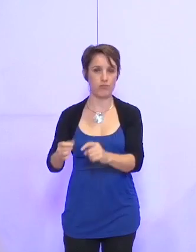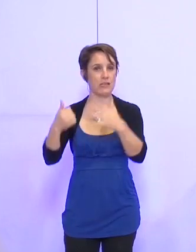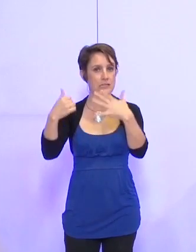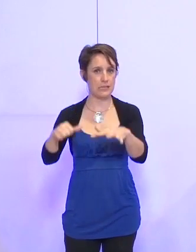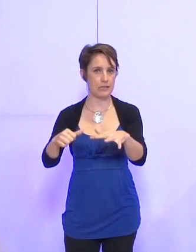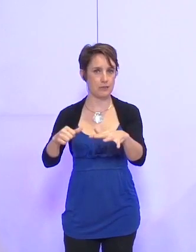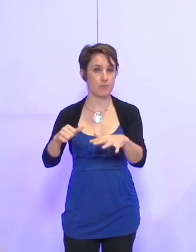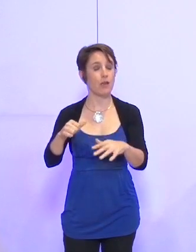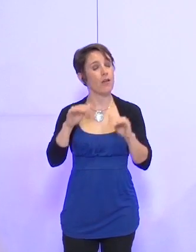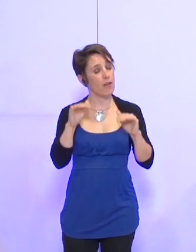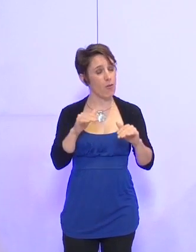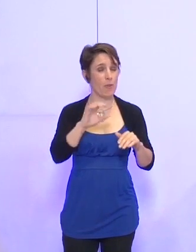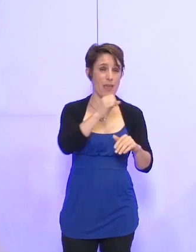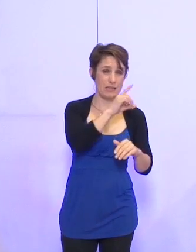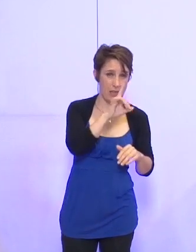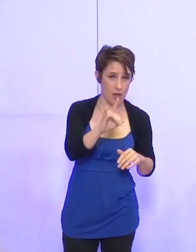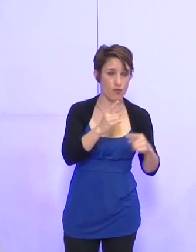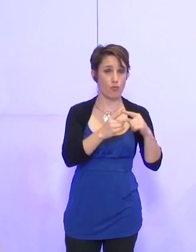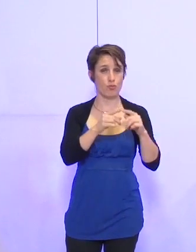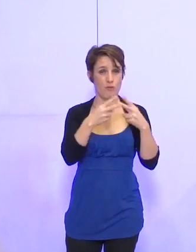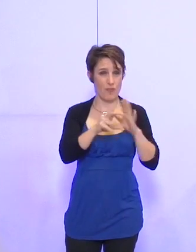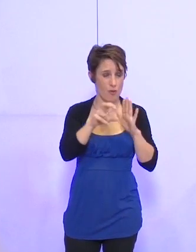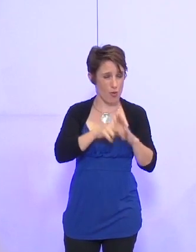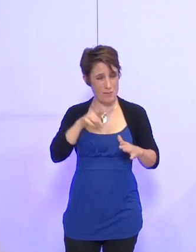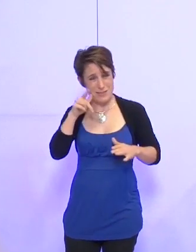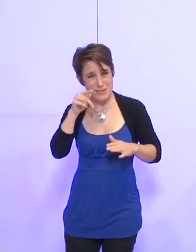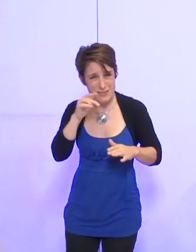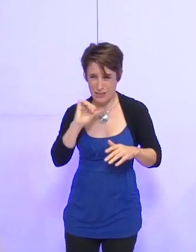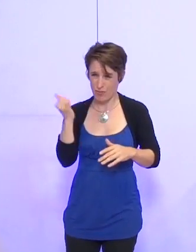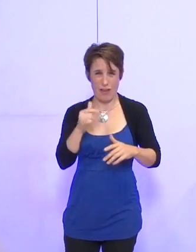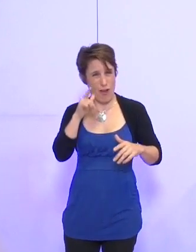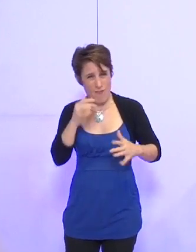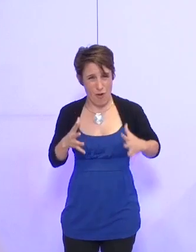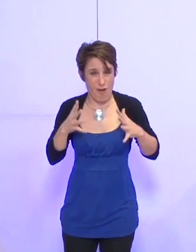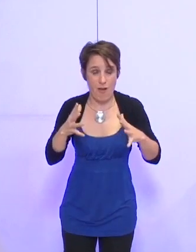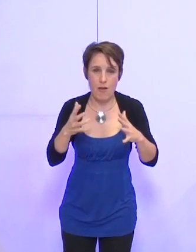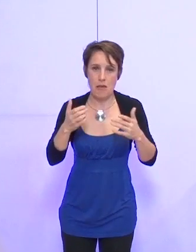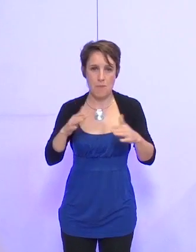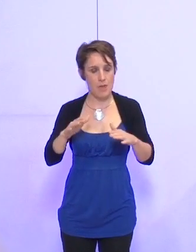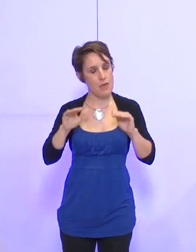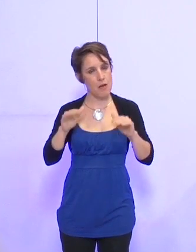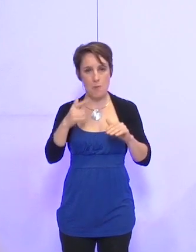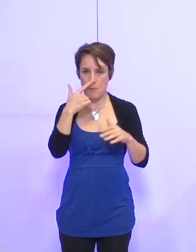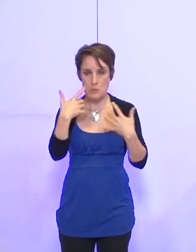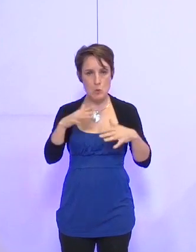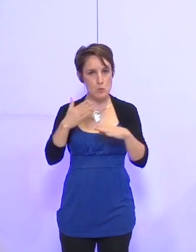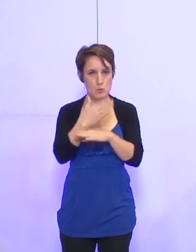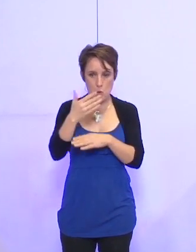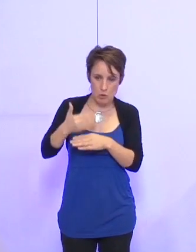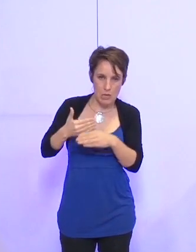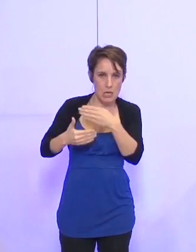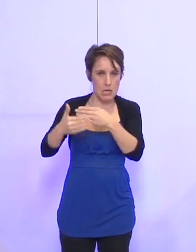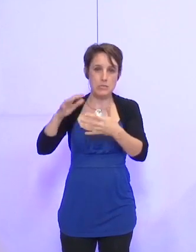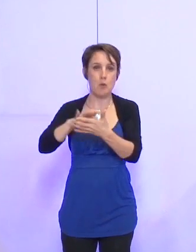les efforts de la ville de Grenoble et de la SDH et la bonne volonté de chacun, ce n pas si simple comme projet à mettre en œuvre.